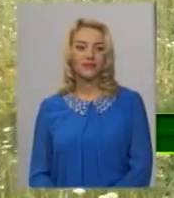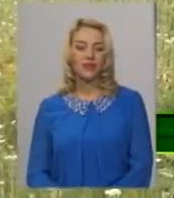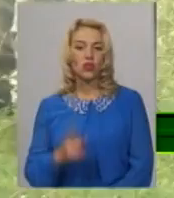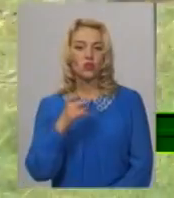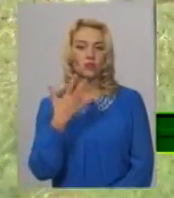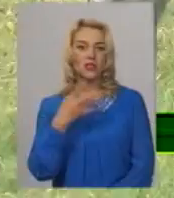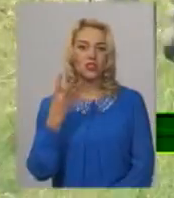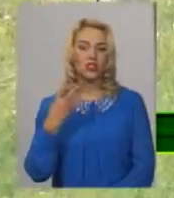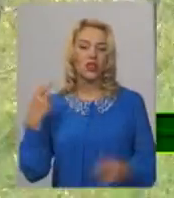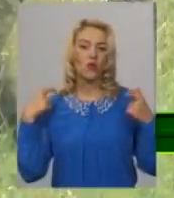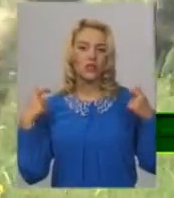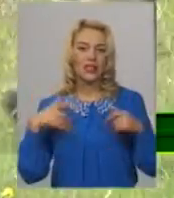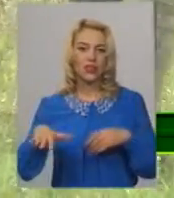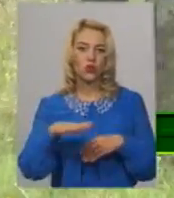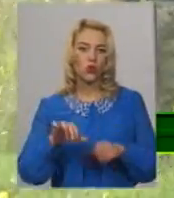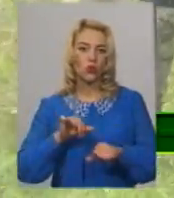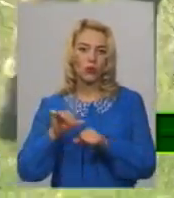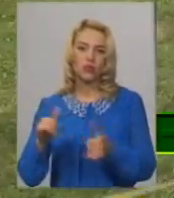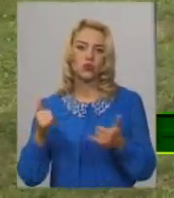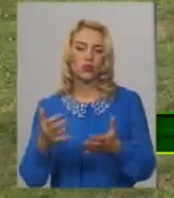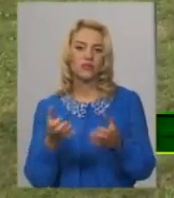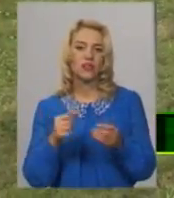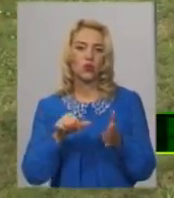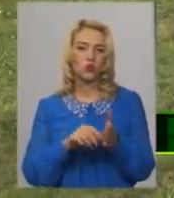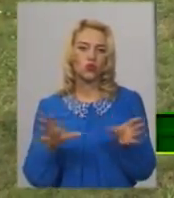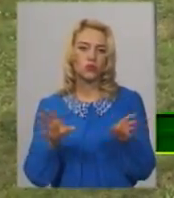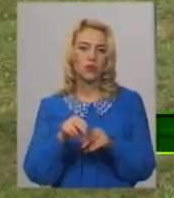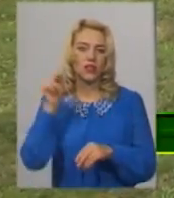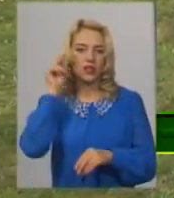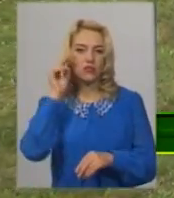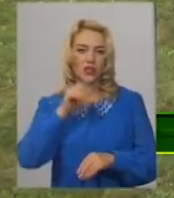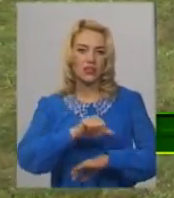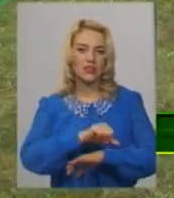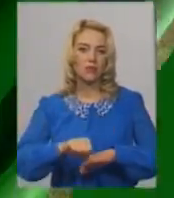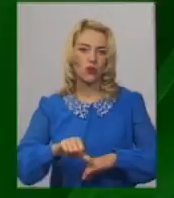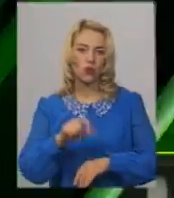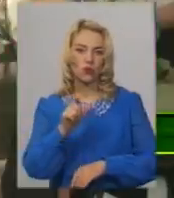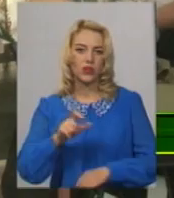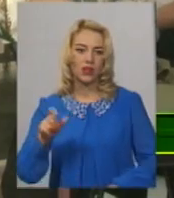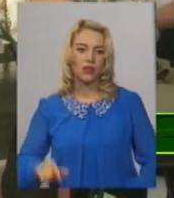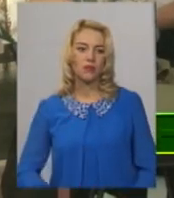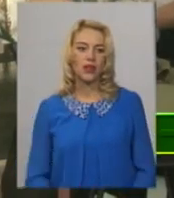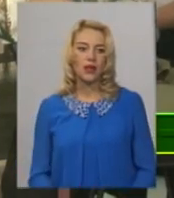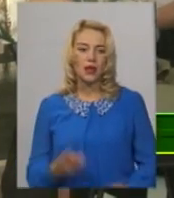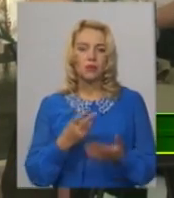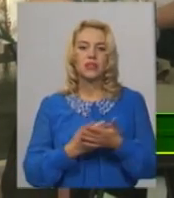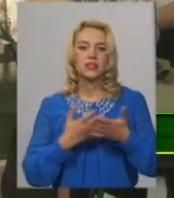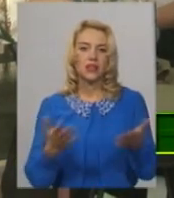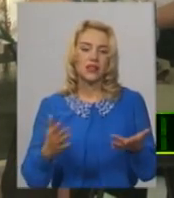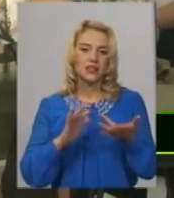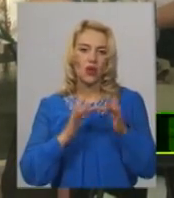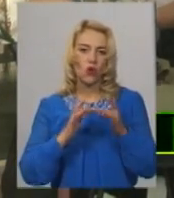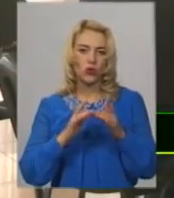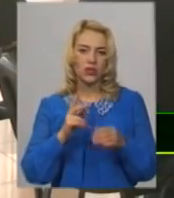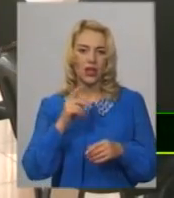154 офіцери територіальної оборони сьогодні взяли участь у спільних навчаннях з прикордонниками. Презентація онлайн-курсу